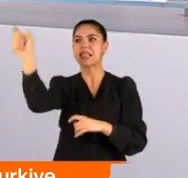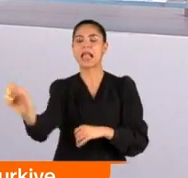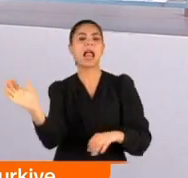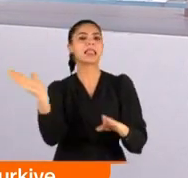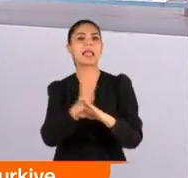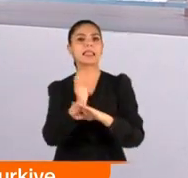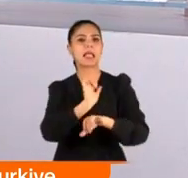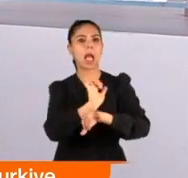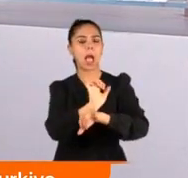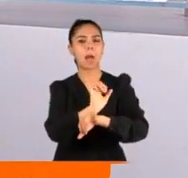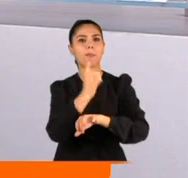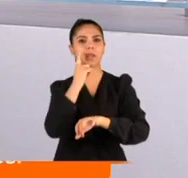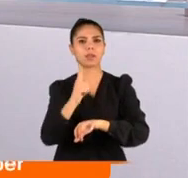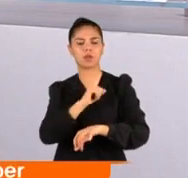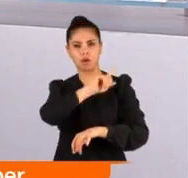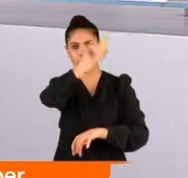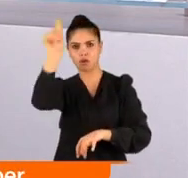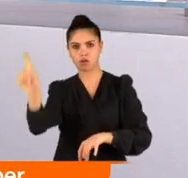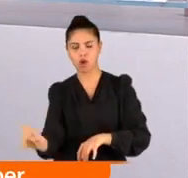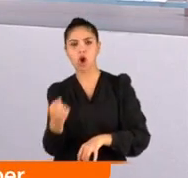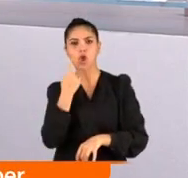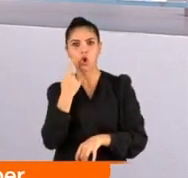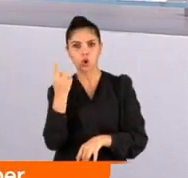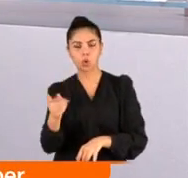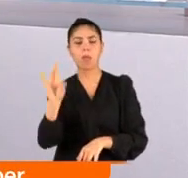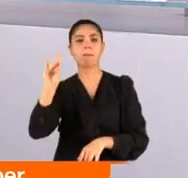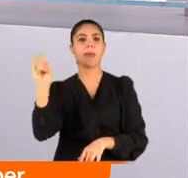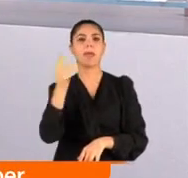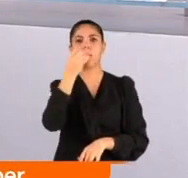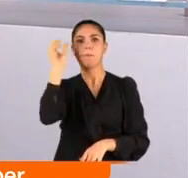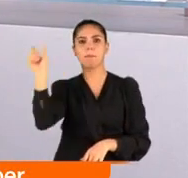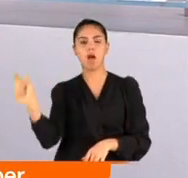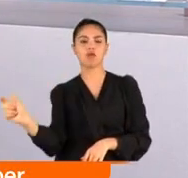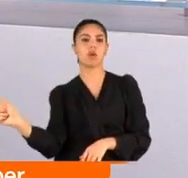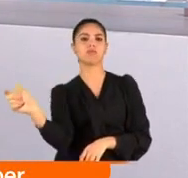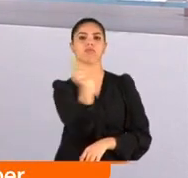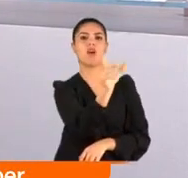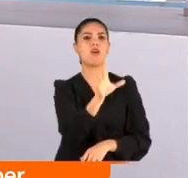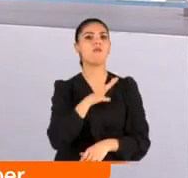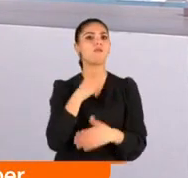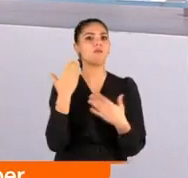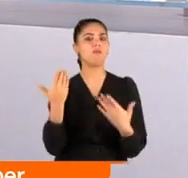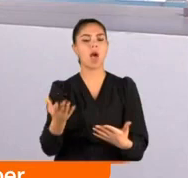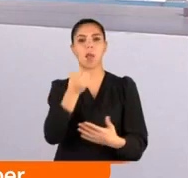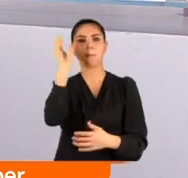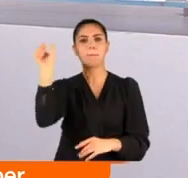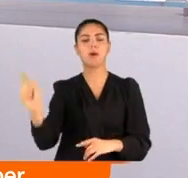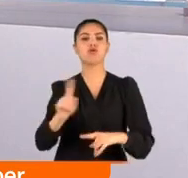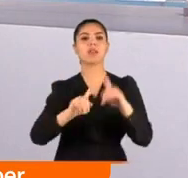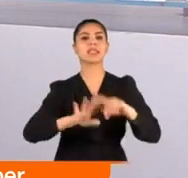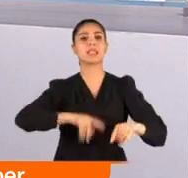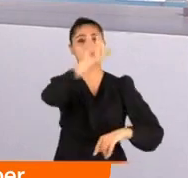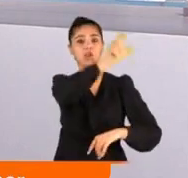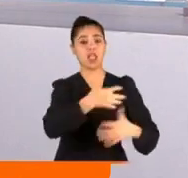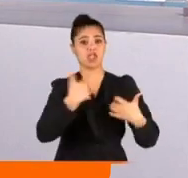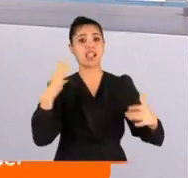hapiste diye bir soru yöneltmişti hükümete. MHP'dir Devlet Bahçeli o soruya bugün kürsüden bir yanıt verdi. Bahçeli Kılıçdaroğlu